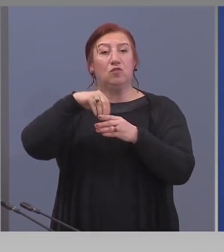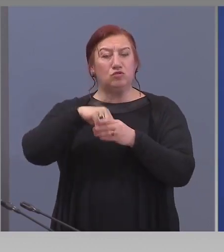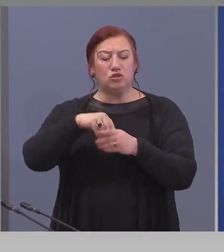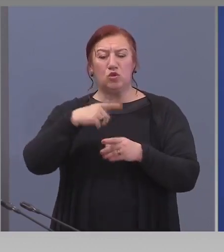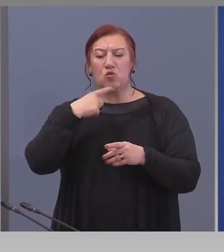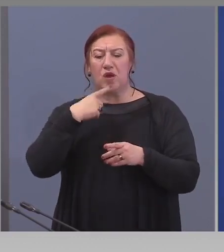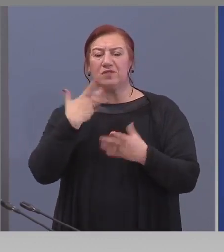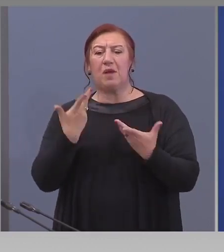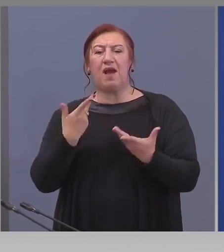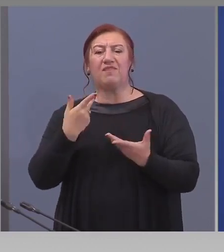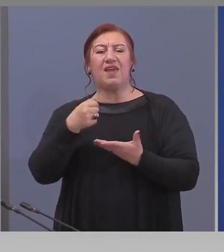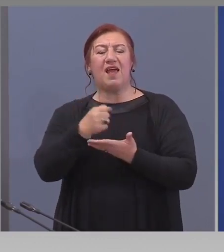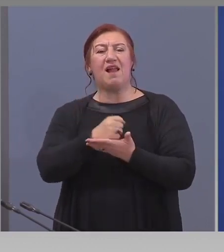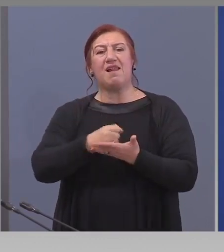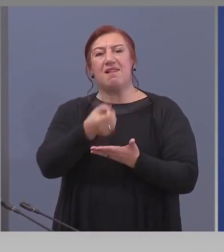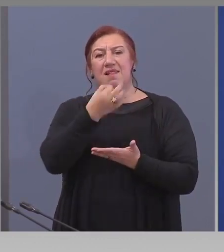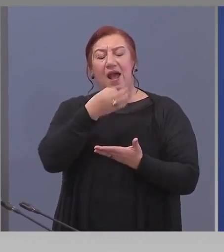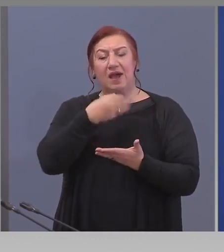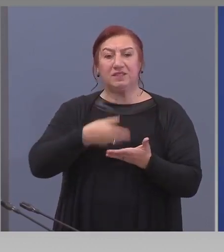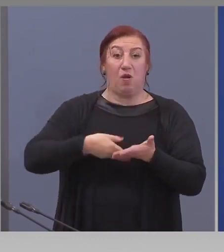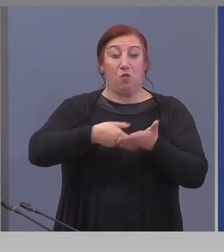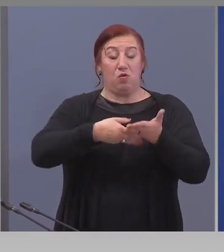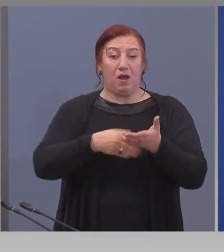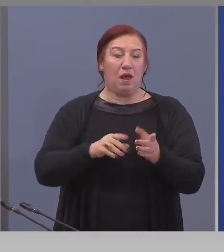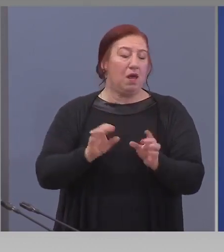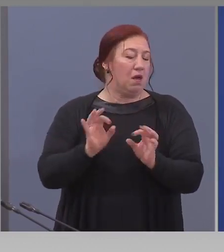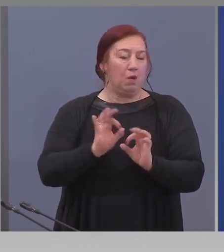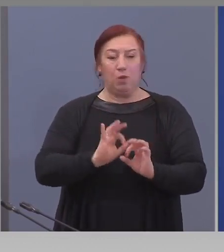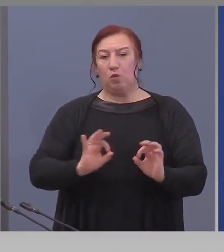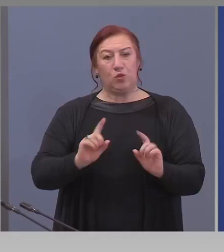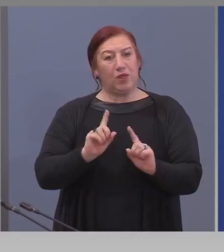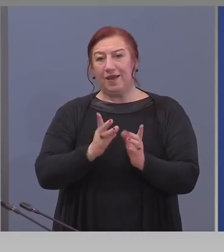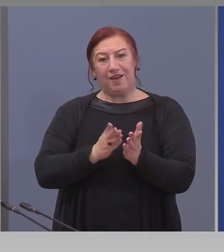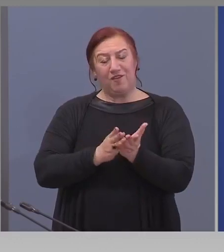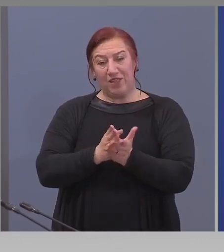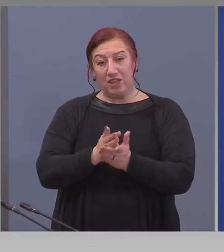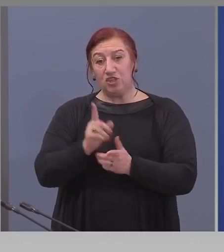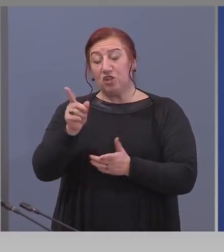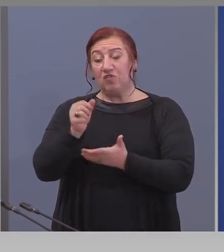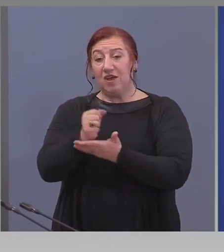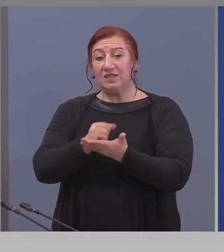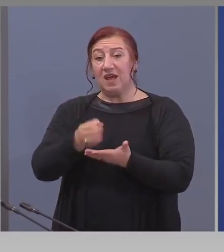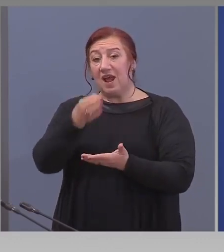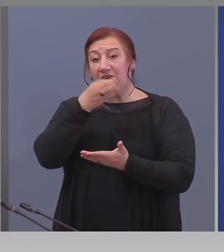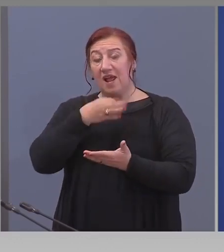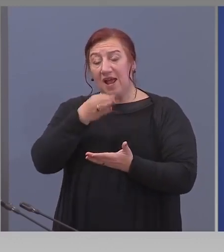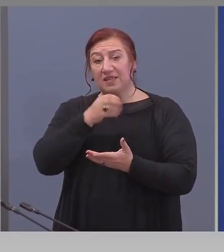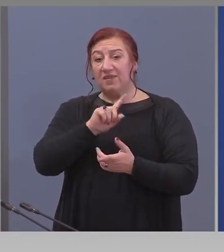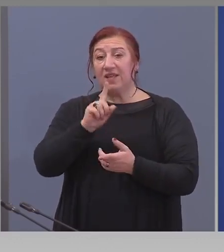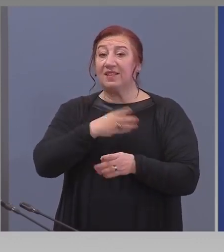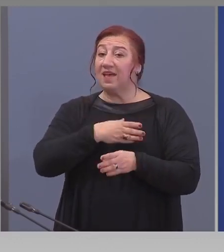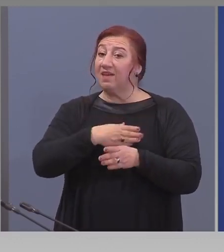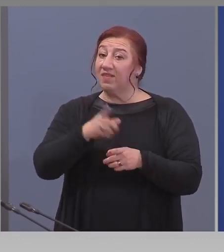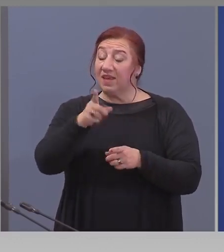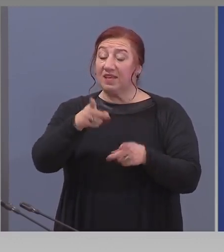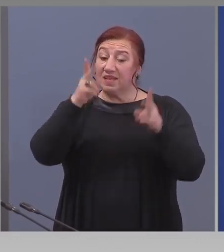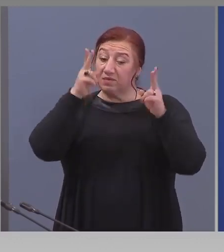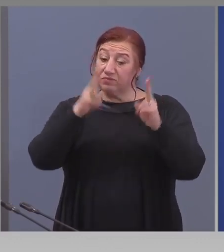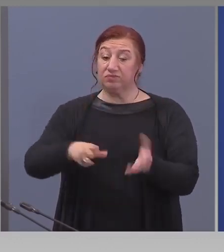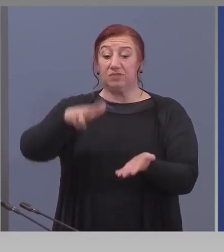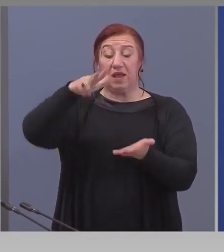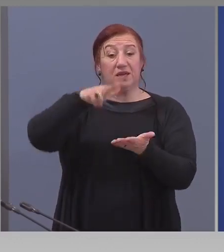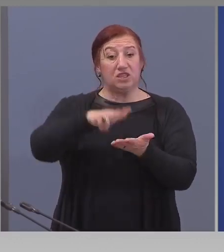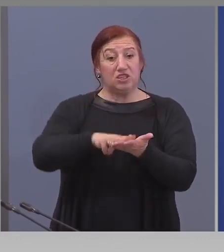медикаменти, по никакъв начин това са лекарства, които не винаги са разрешени и не винаги са прилагат